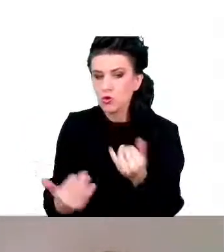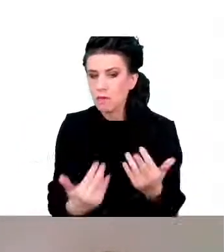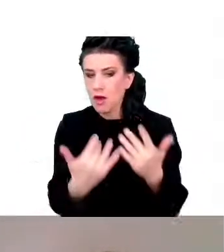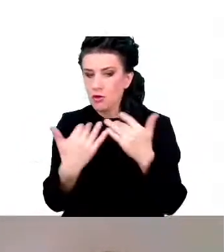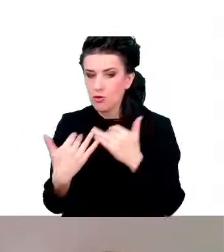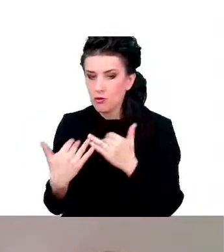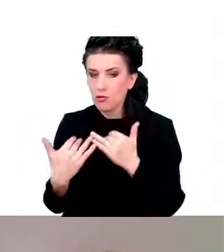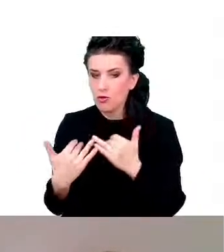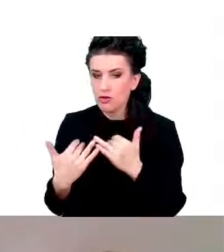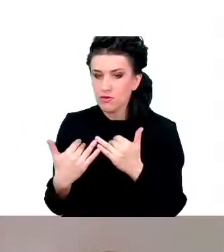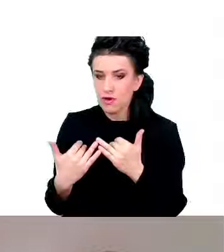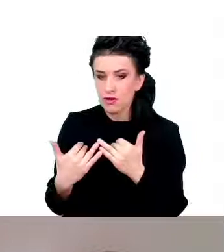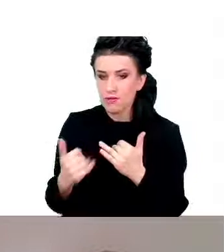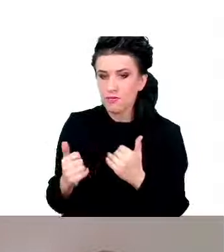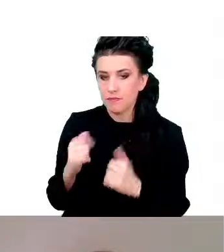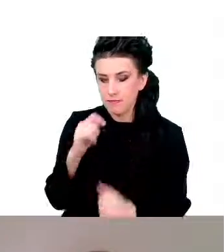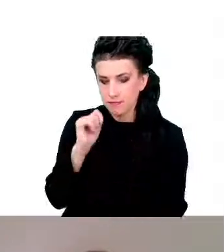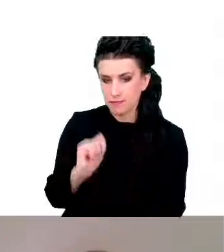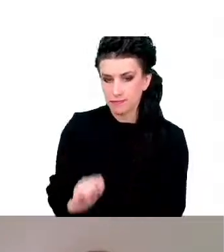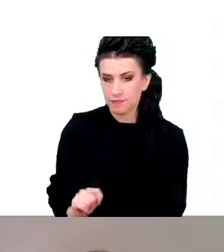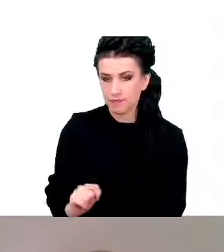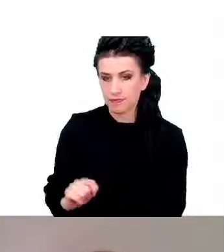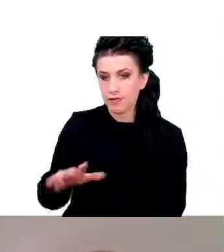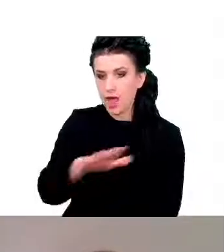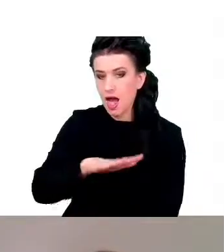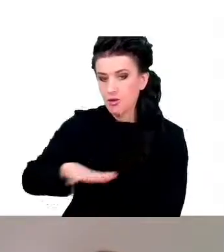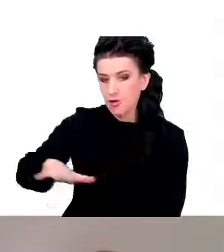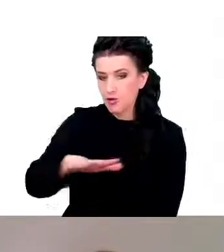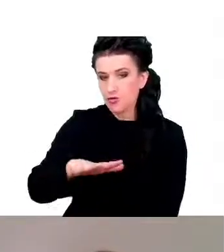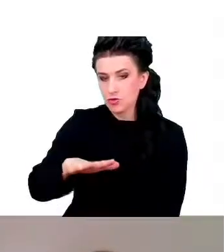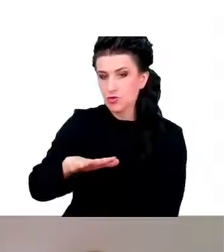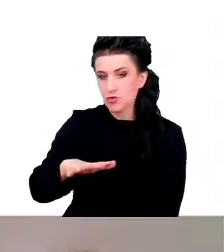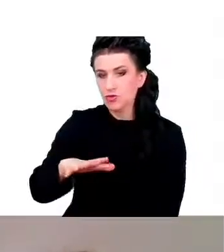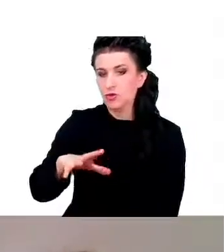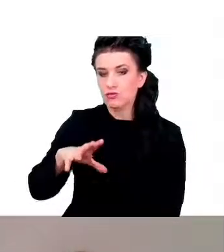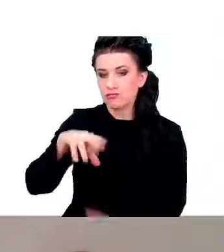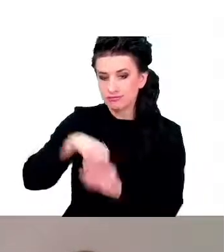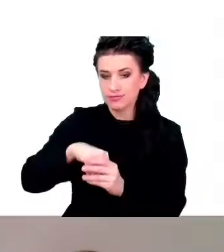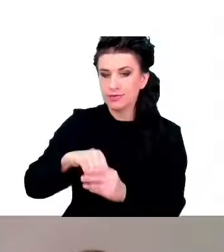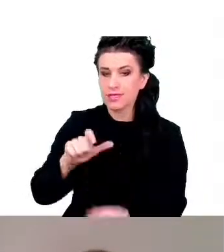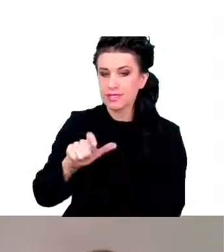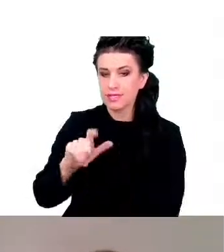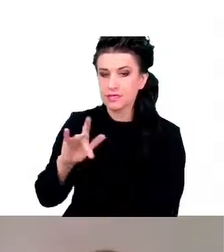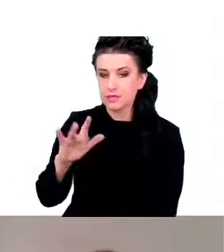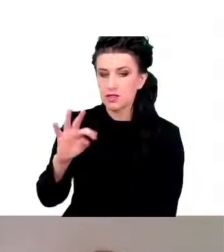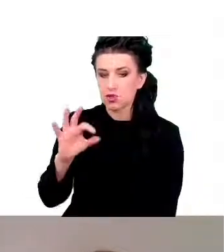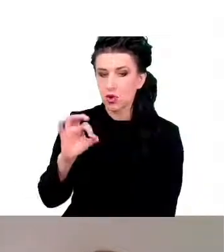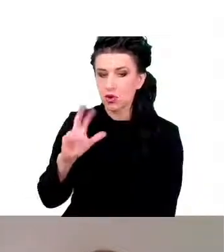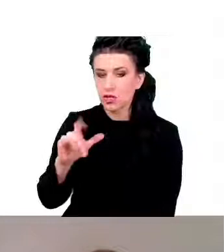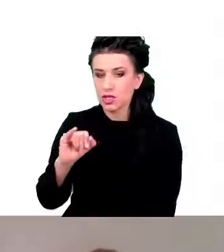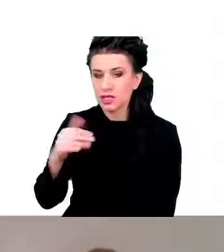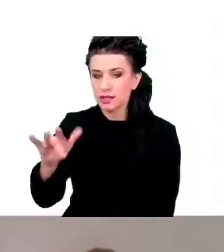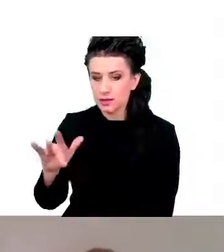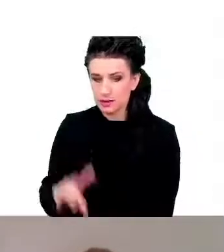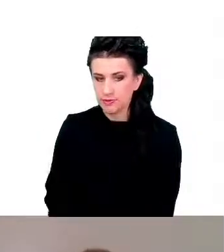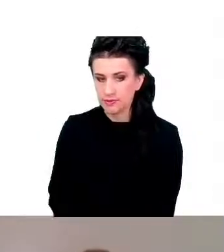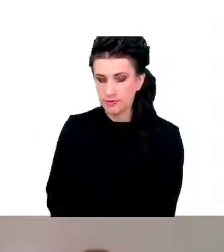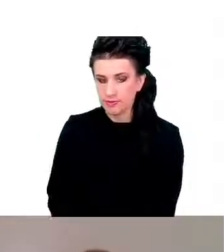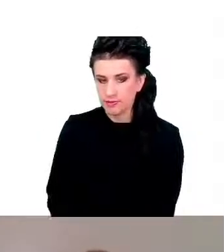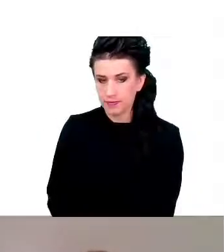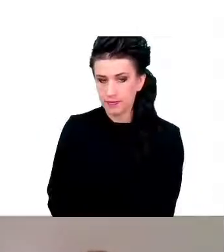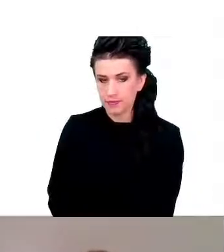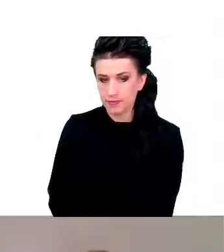wśród nich kluczowe są cytokiny. W każdym razie te